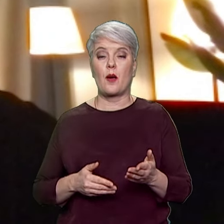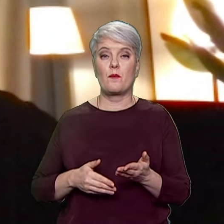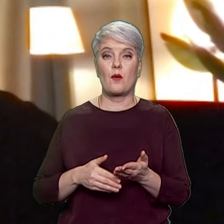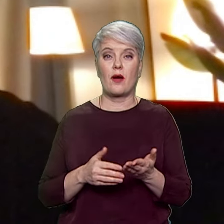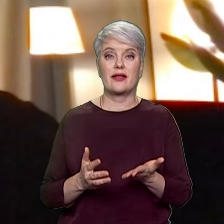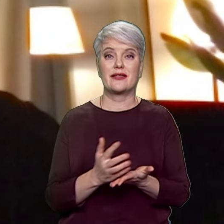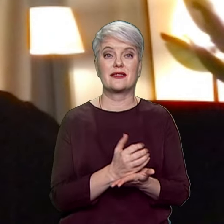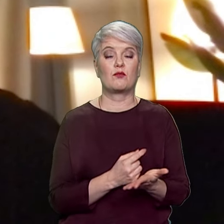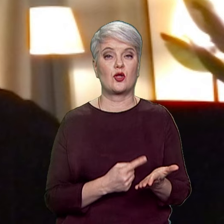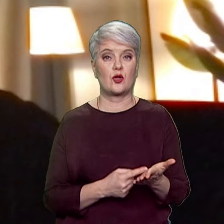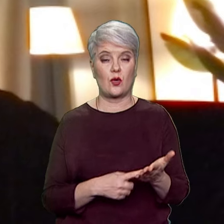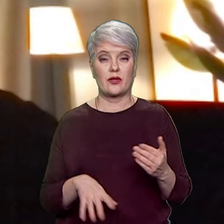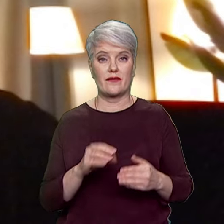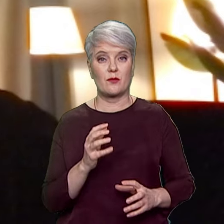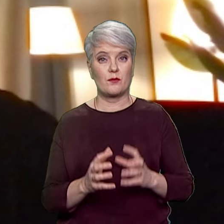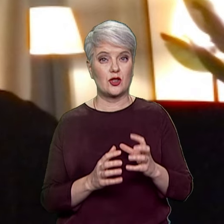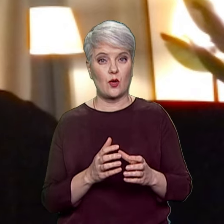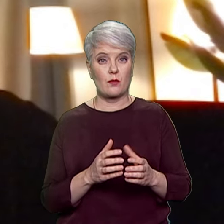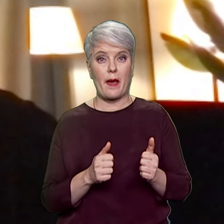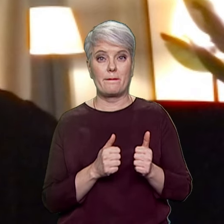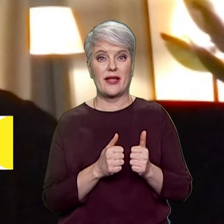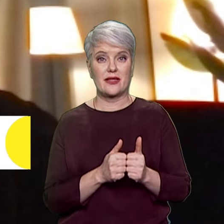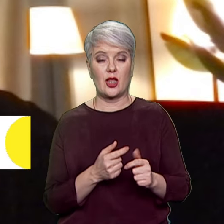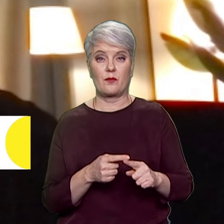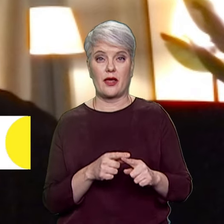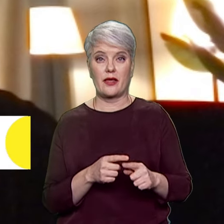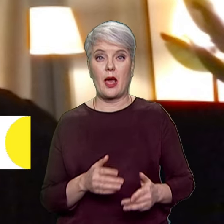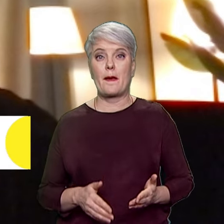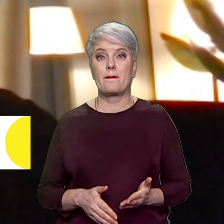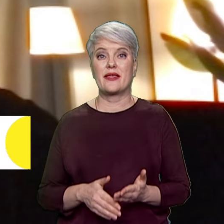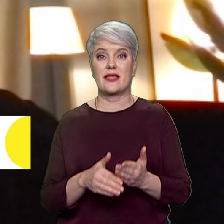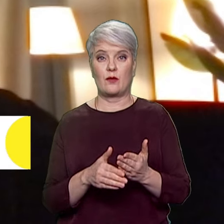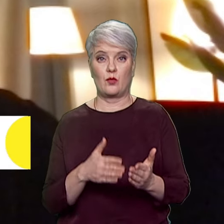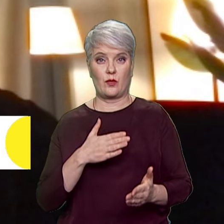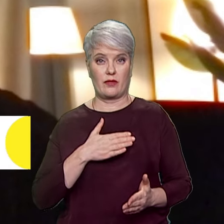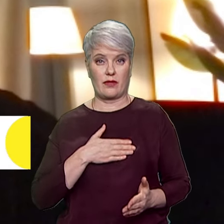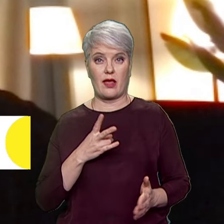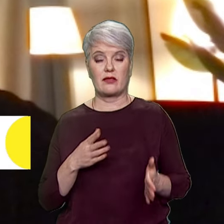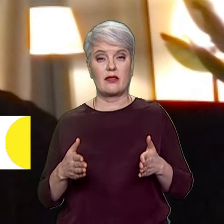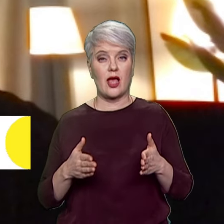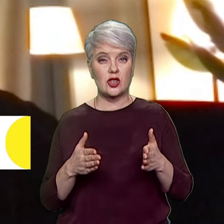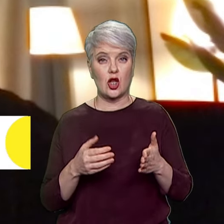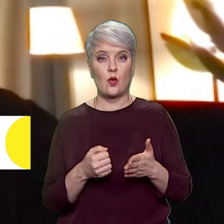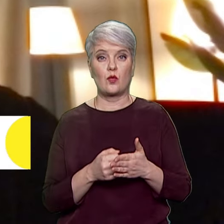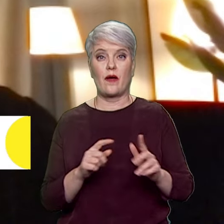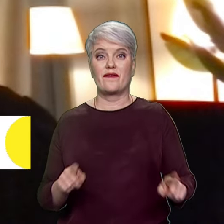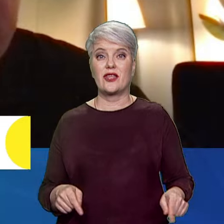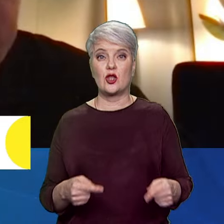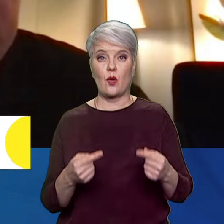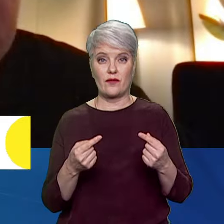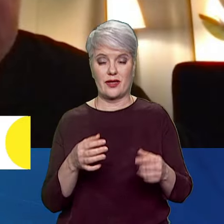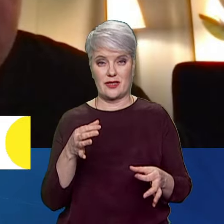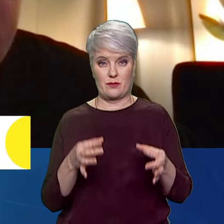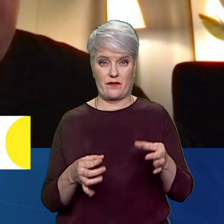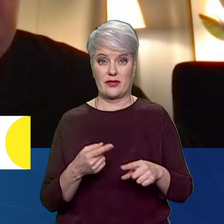міжнародним партнерам, які підтримують нас на шляху до відновлення справедливості. Це наш великий спільний результат. Як ви